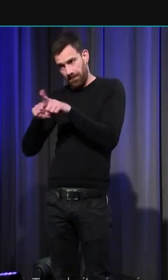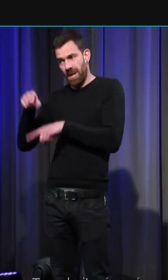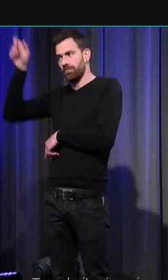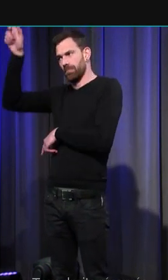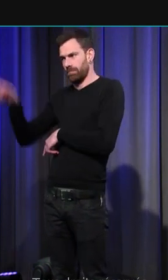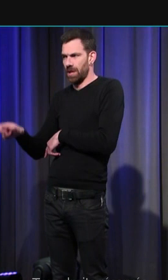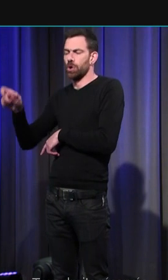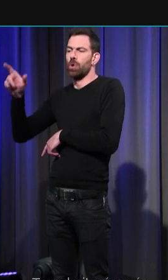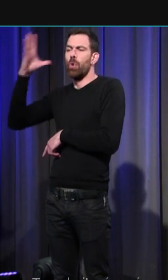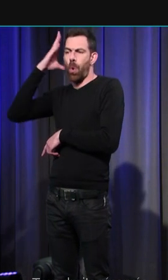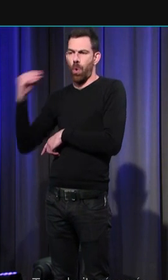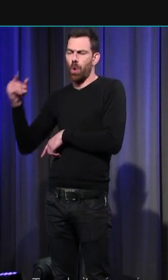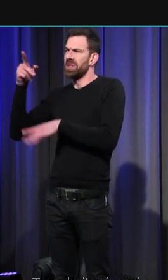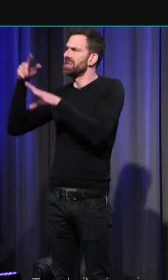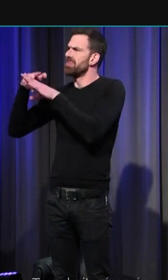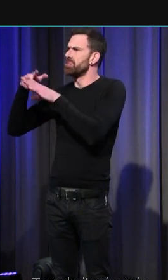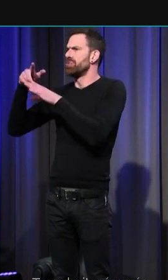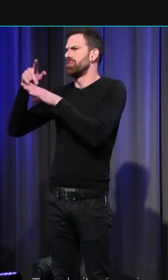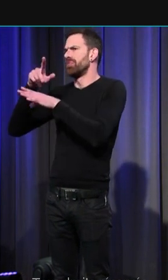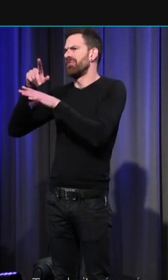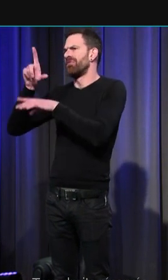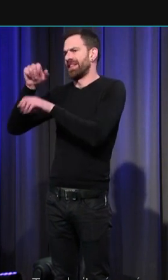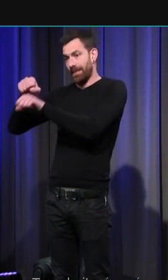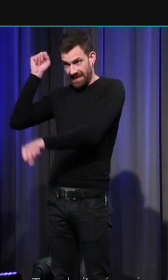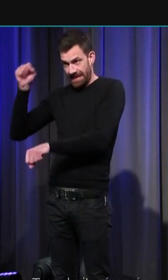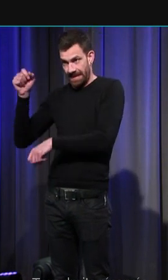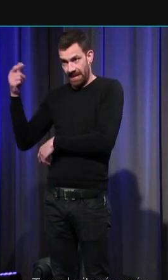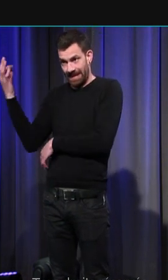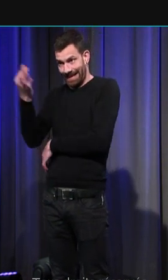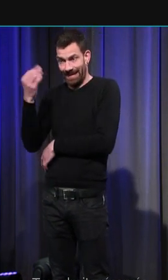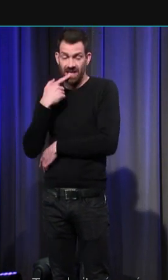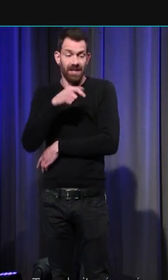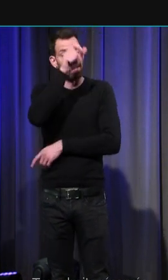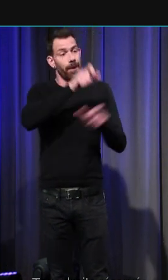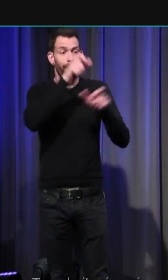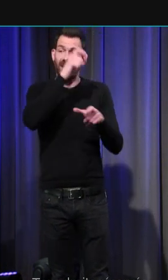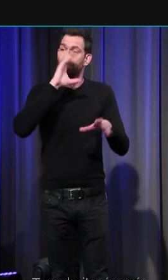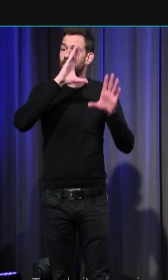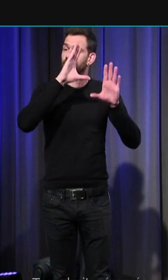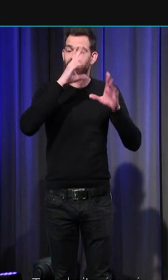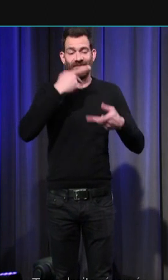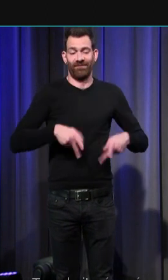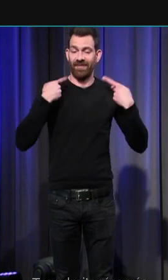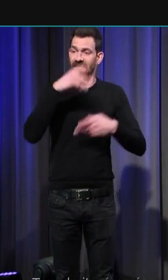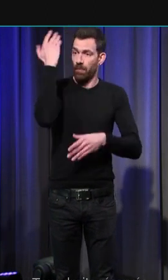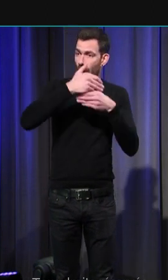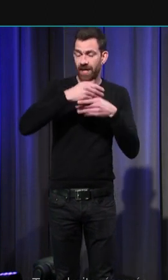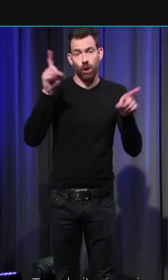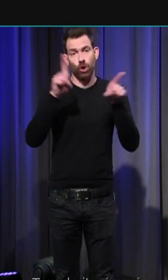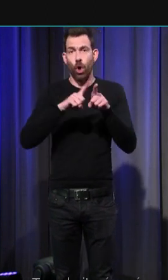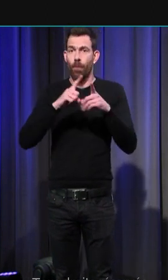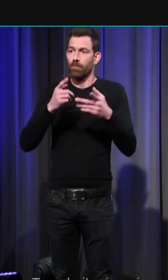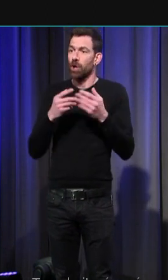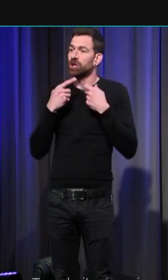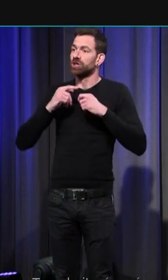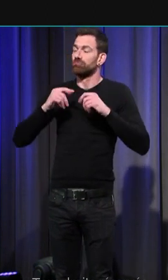Huitzinga au tout début du XXe siècle que les médiévaux sont des géants à tête d'enfants qui oscillent entre la peur de l